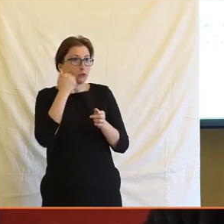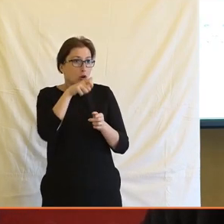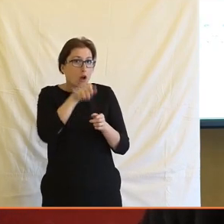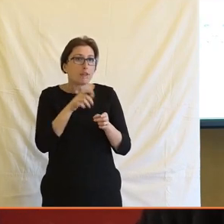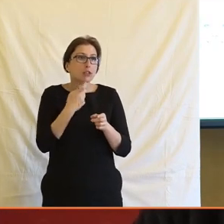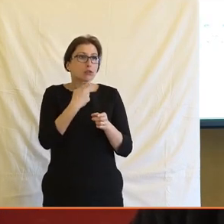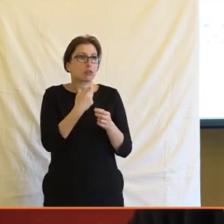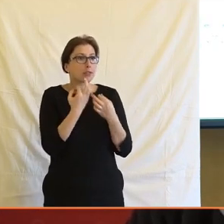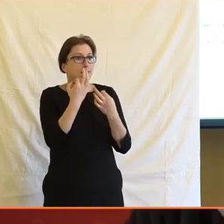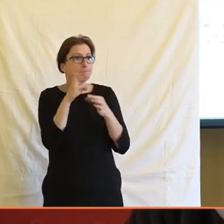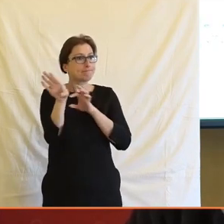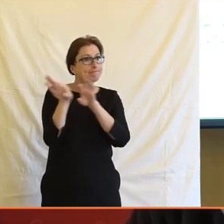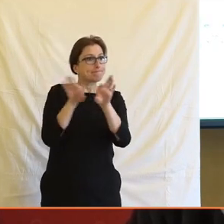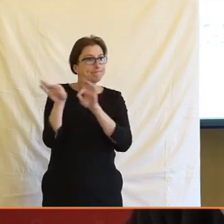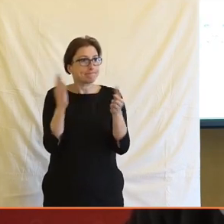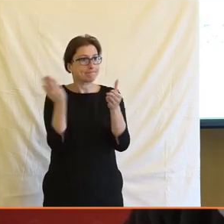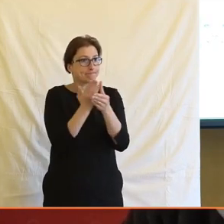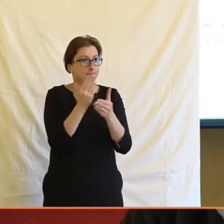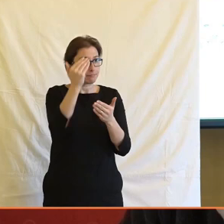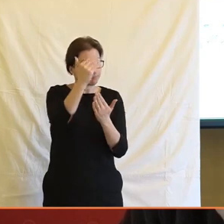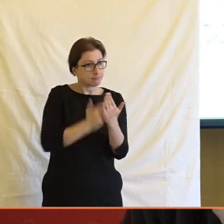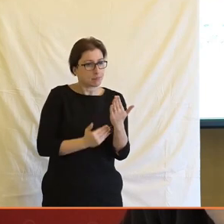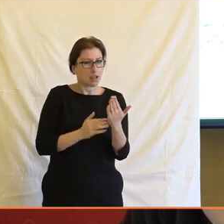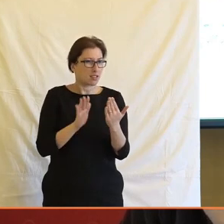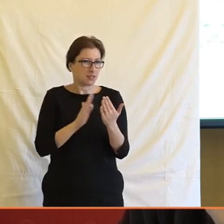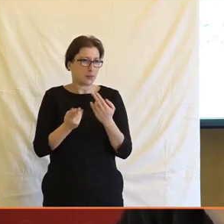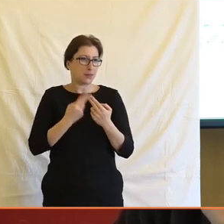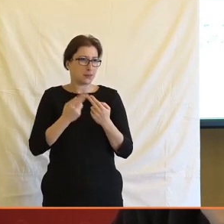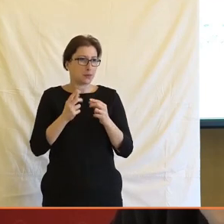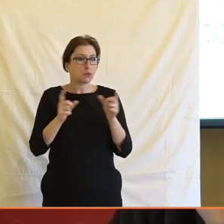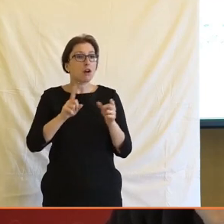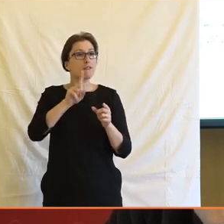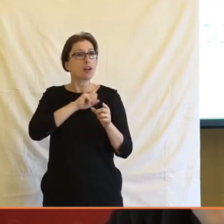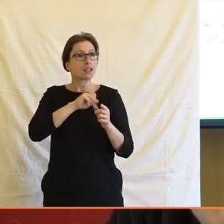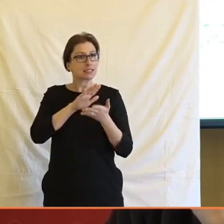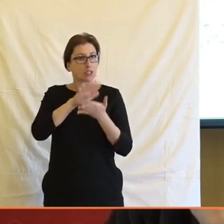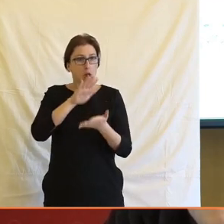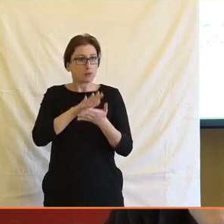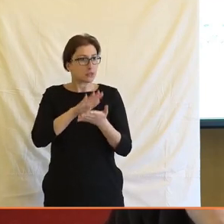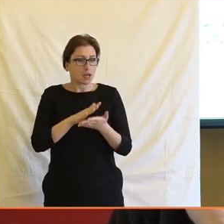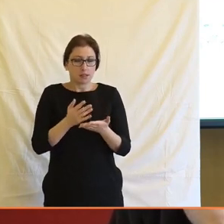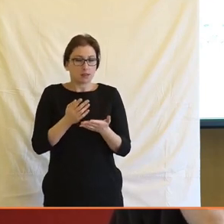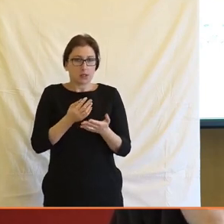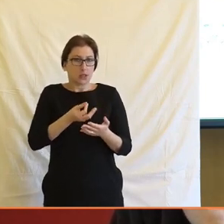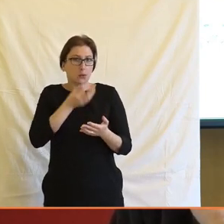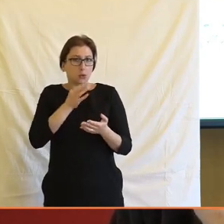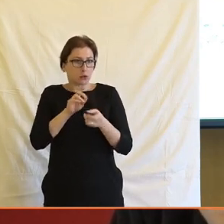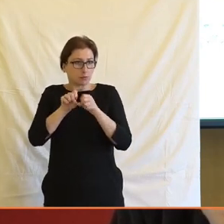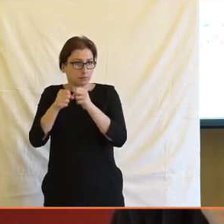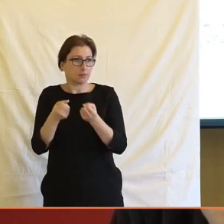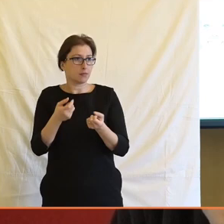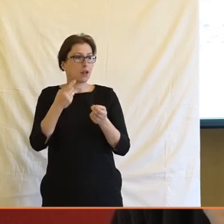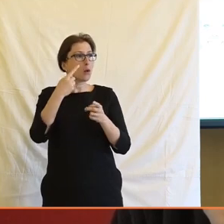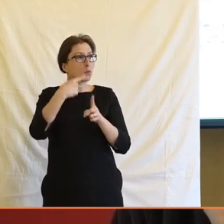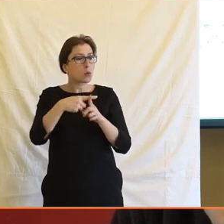protože, nebo na objemy, nebo na strávený čas, protože my tím devalvujeme ten vlastní obsah, to znamená, že to není ani jako v